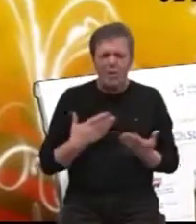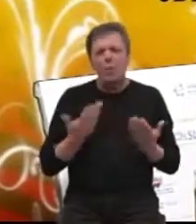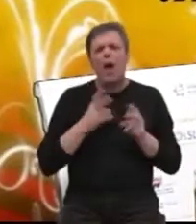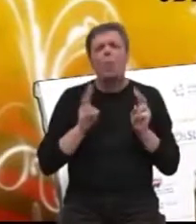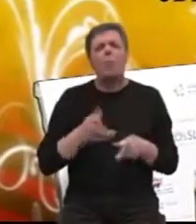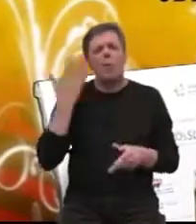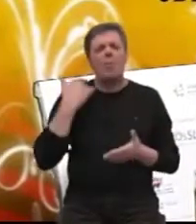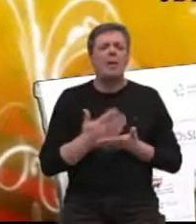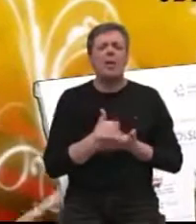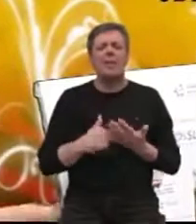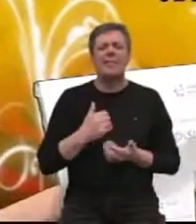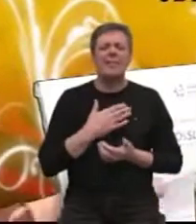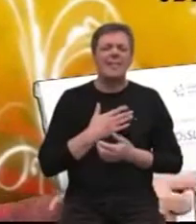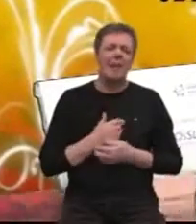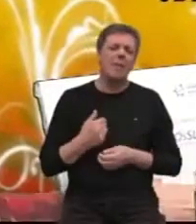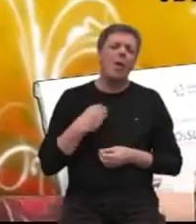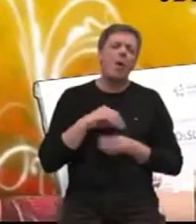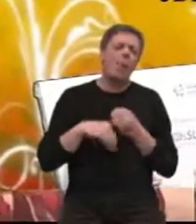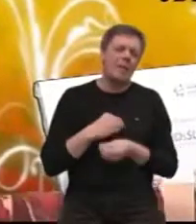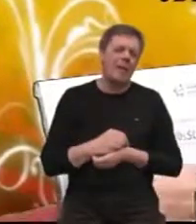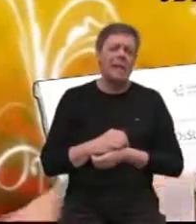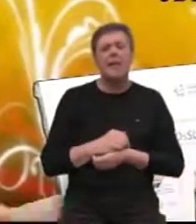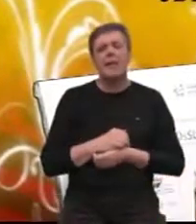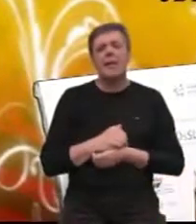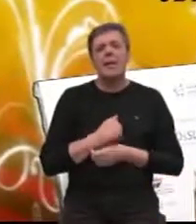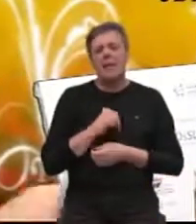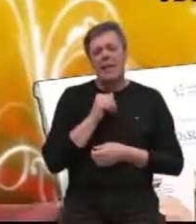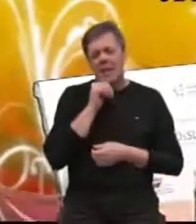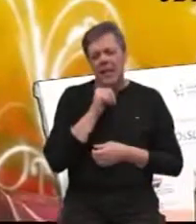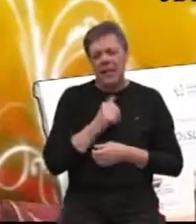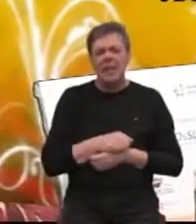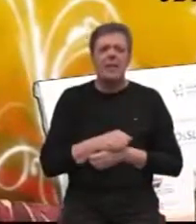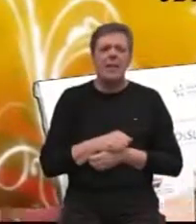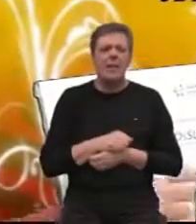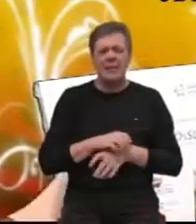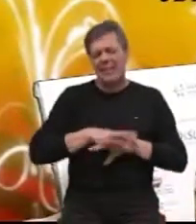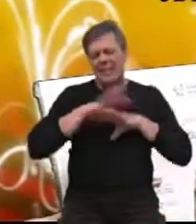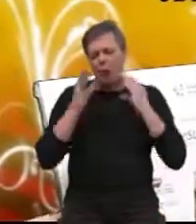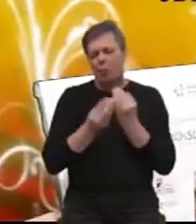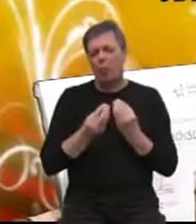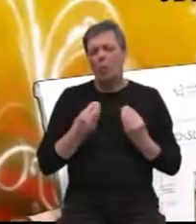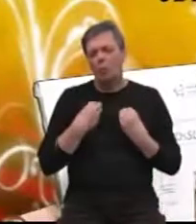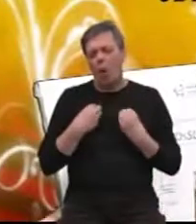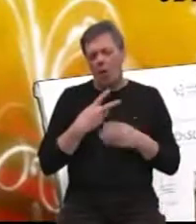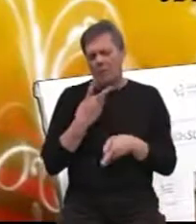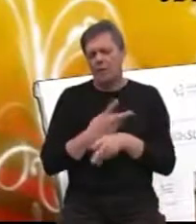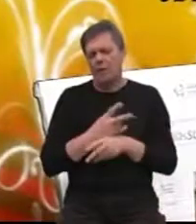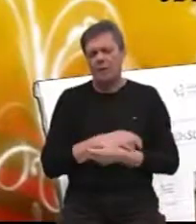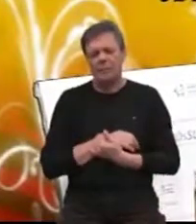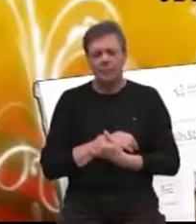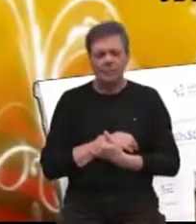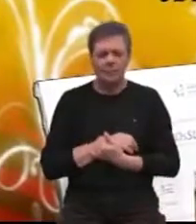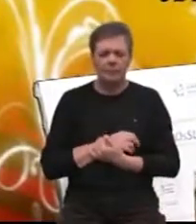mogli biti korisni i sebi i svoje obitelji, ali poveda bogami i cjelokupno svojoj naciji. Prema tome,